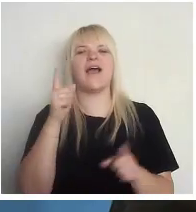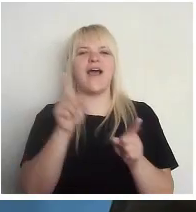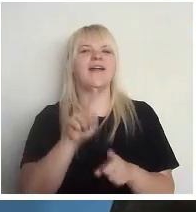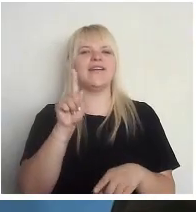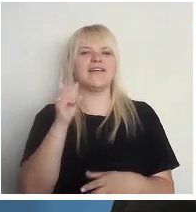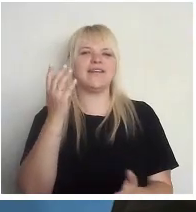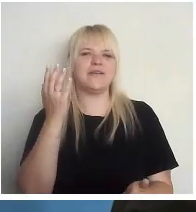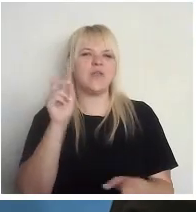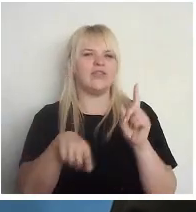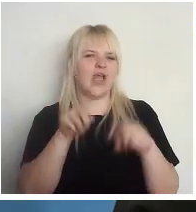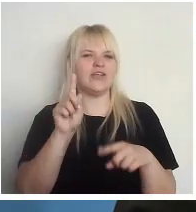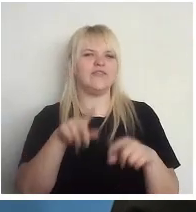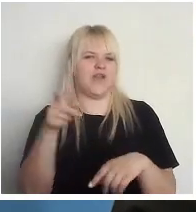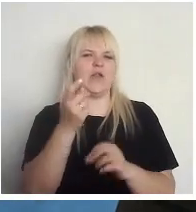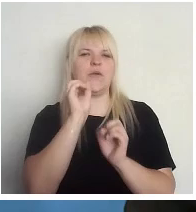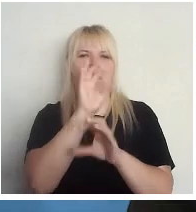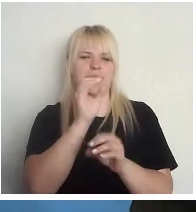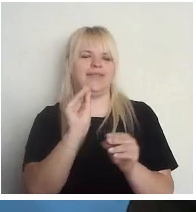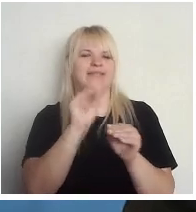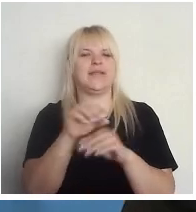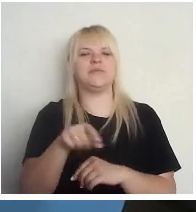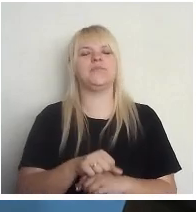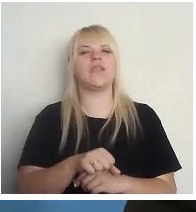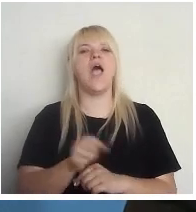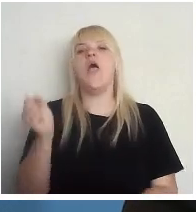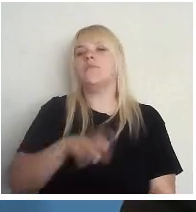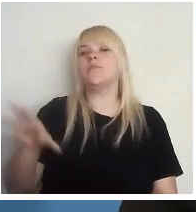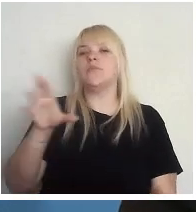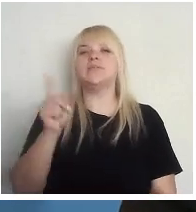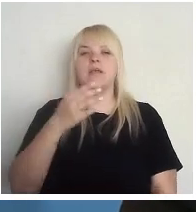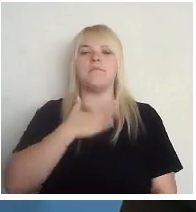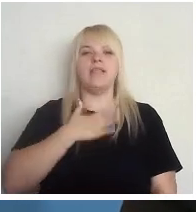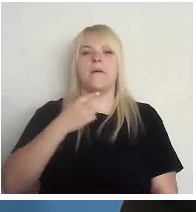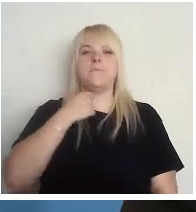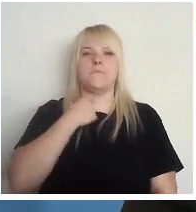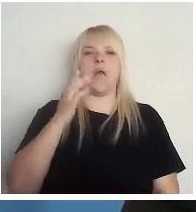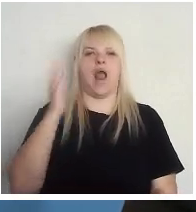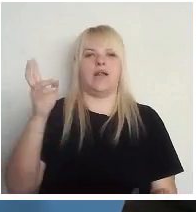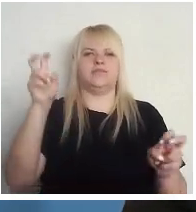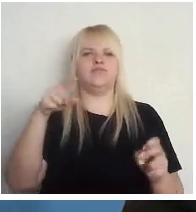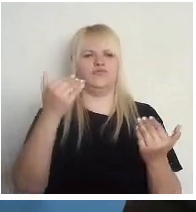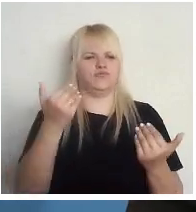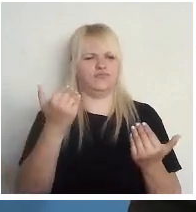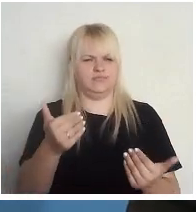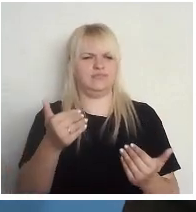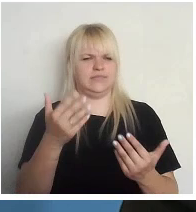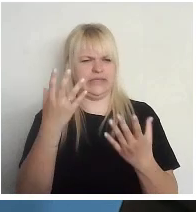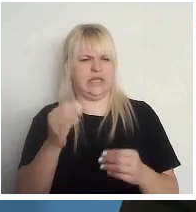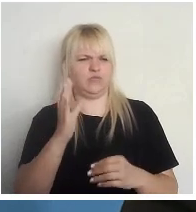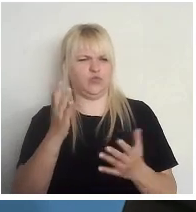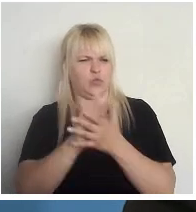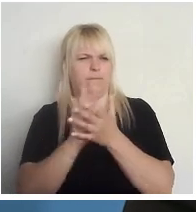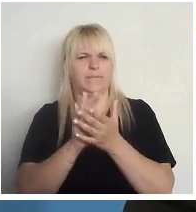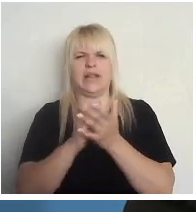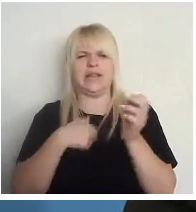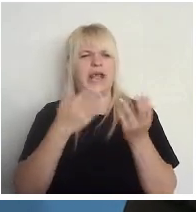dažas vēl komentāri un akcenti. Mums ir, mana balss šajās dienās, nezinu, cik tur jubilē, es vēl